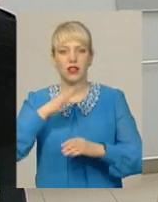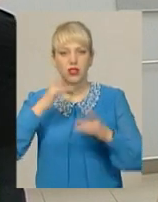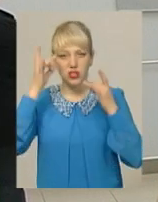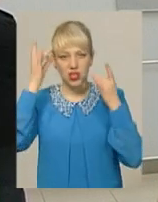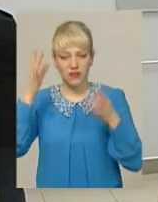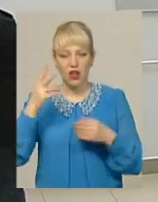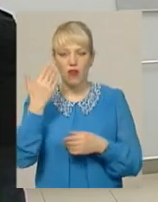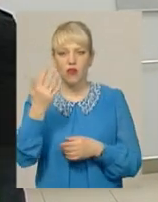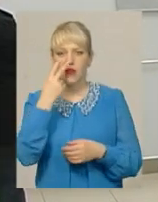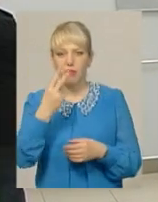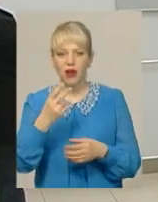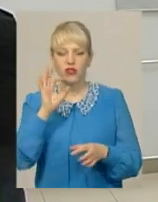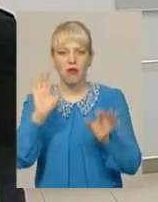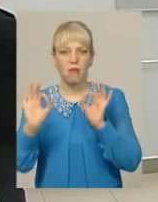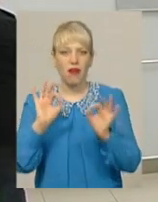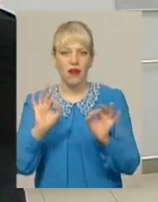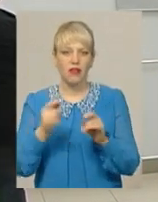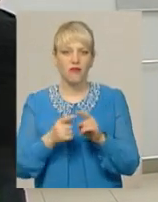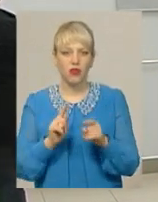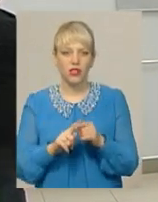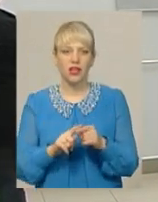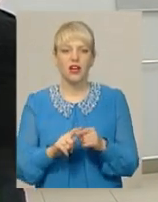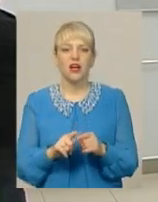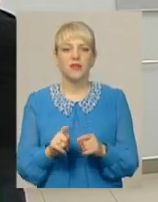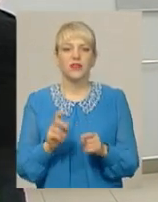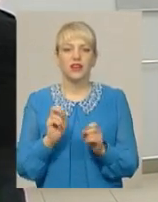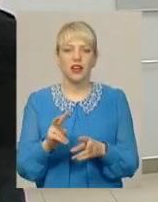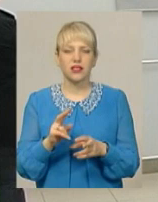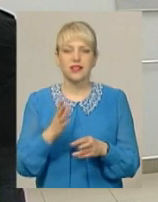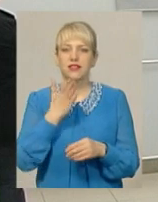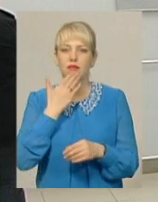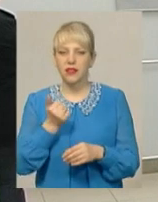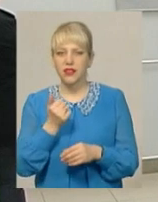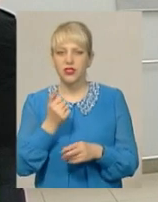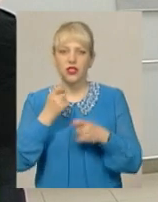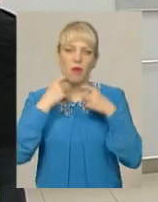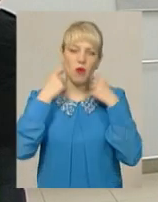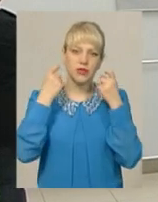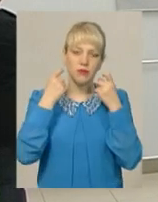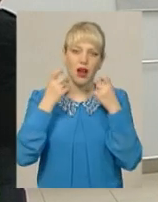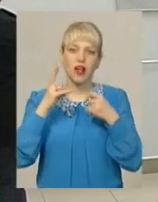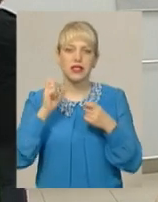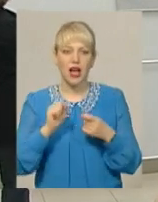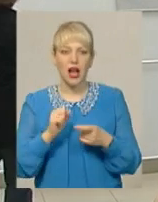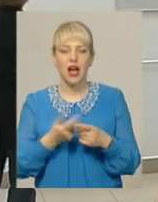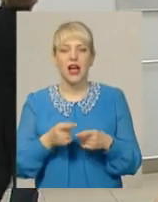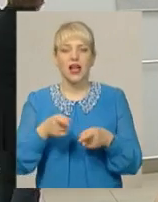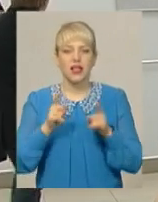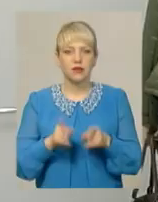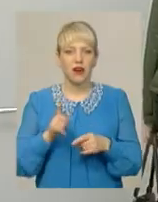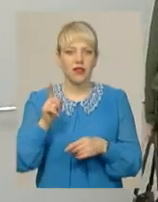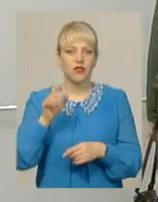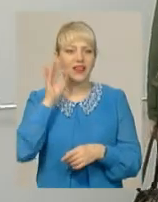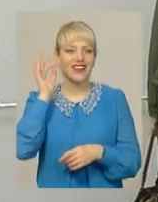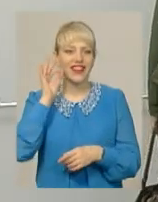закривають частину того, що є, розповзаються. Вони ніби симпатичні, посміхаються, а насправді вони достатньо хижі.